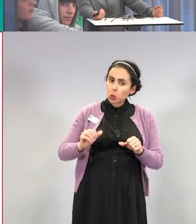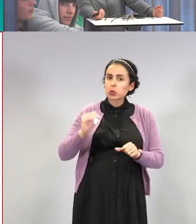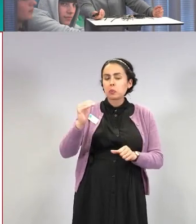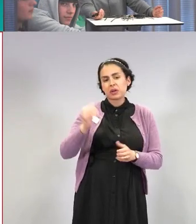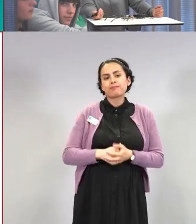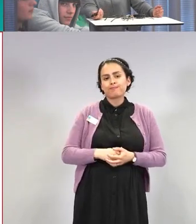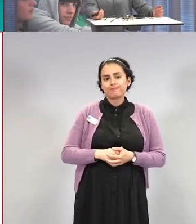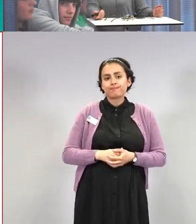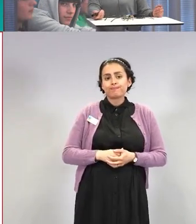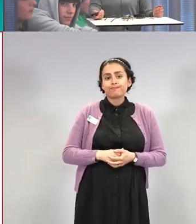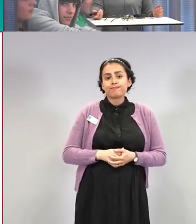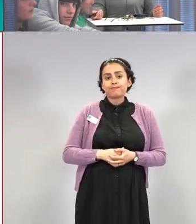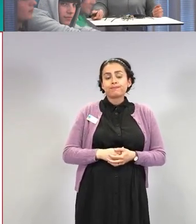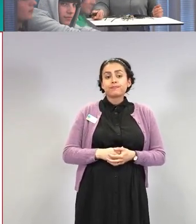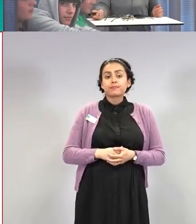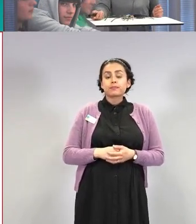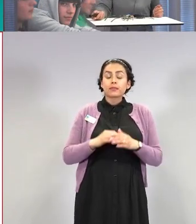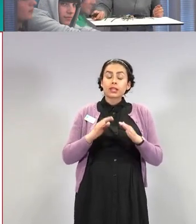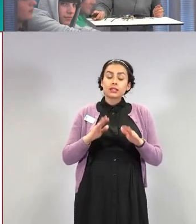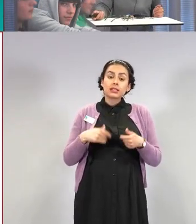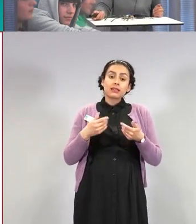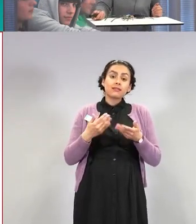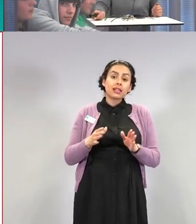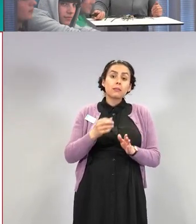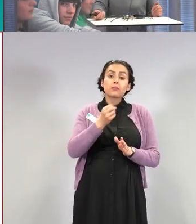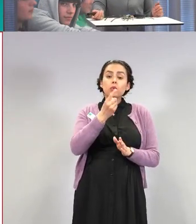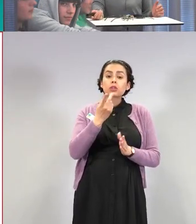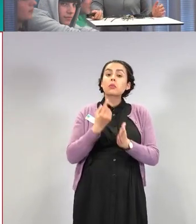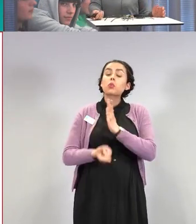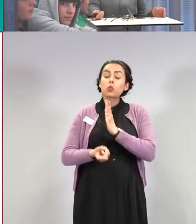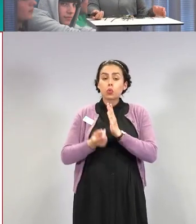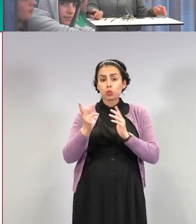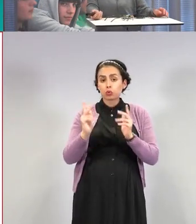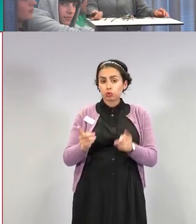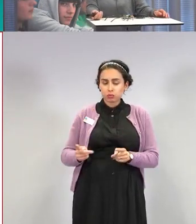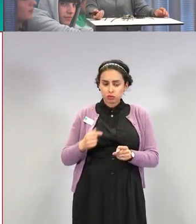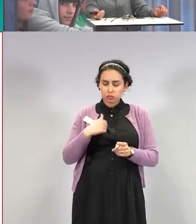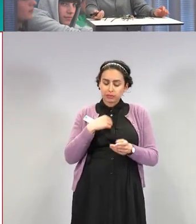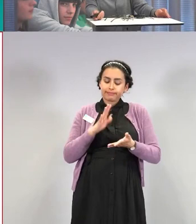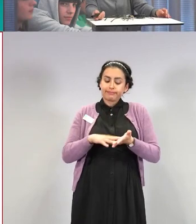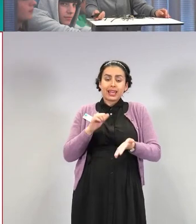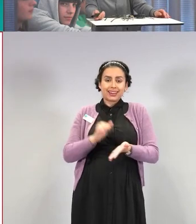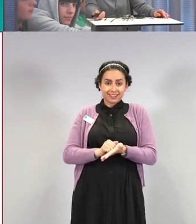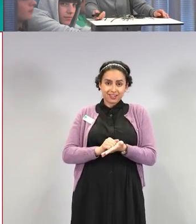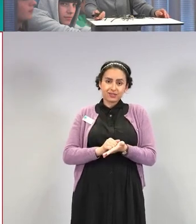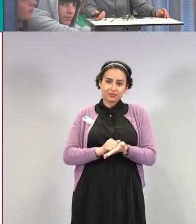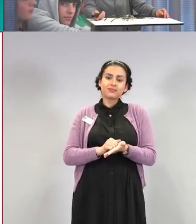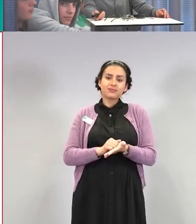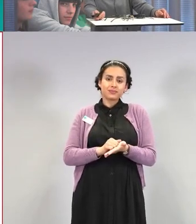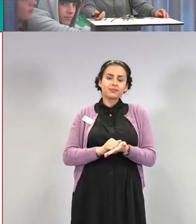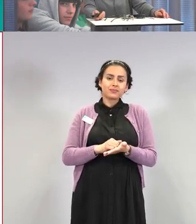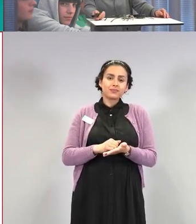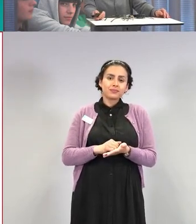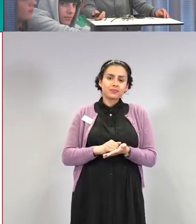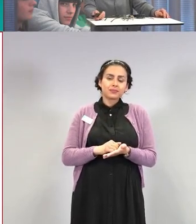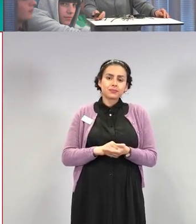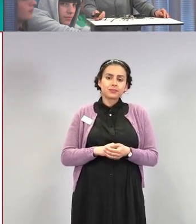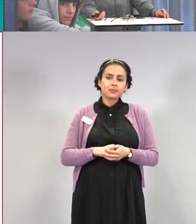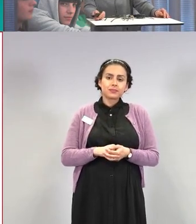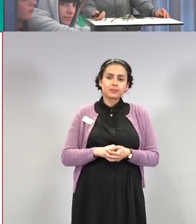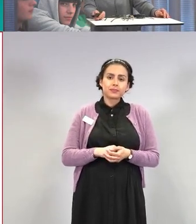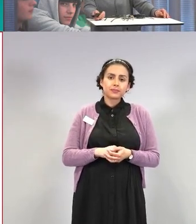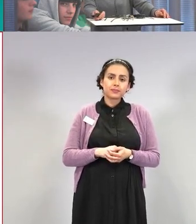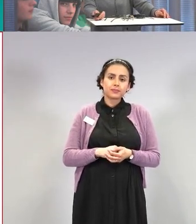Sitten minulla oli tässä vielä muutama muu kysymys, mitkä olin laittanut ylös, mitä olin saanut tänne näistä kysymyksistä.